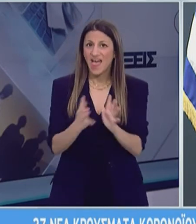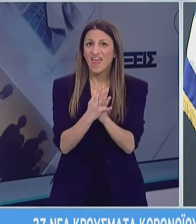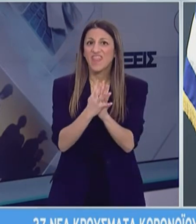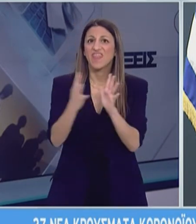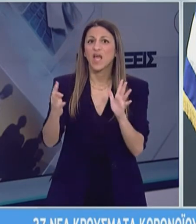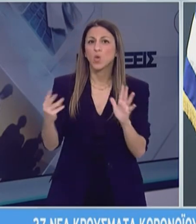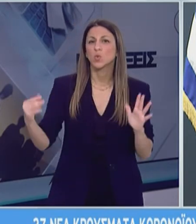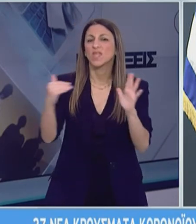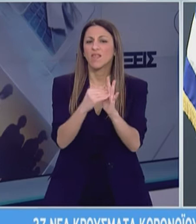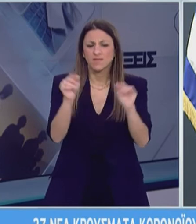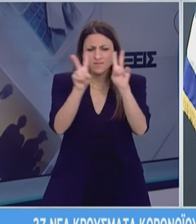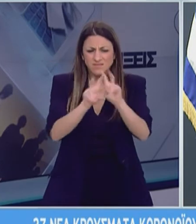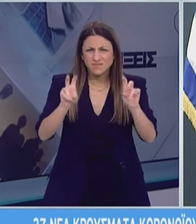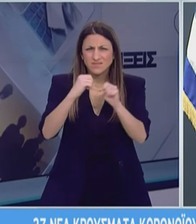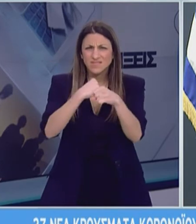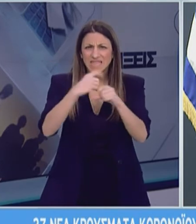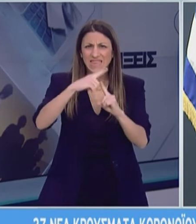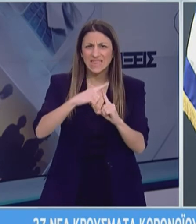.844 τεστ.